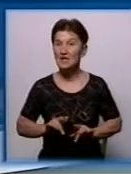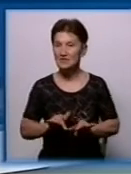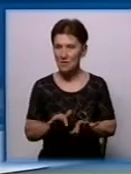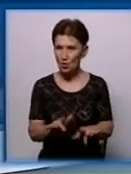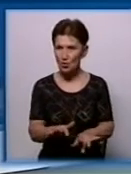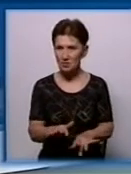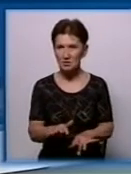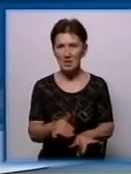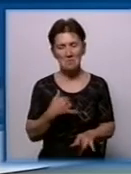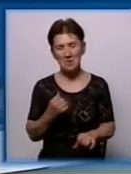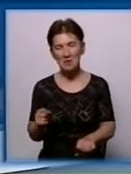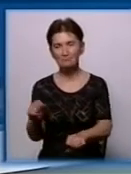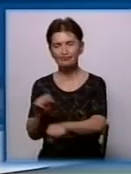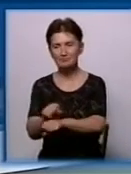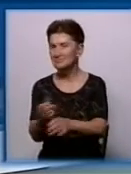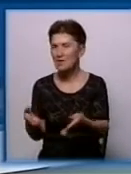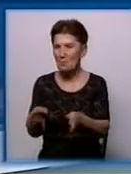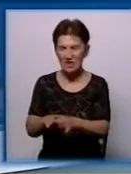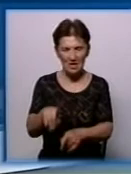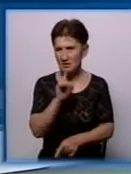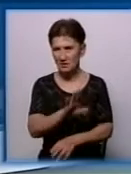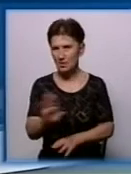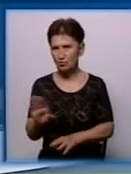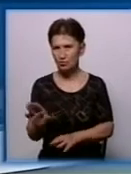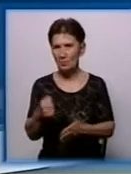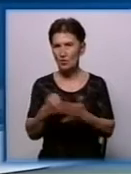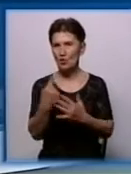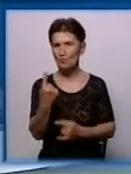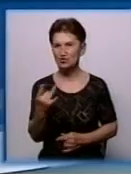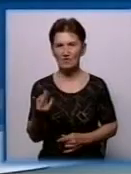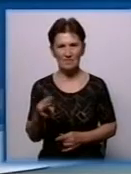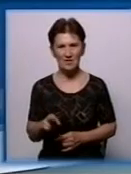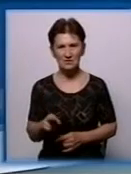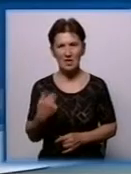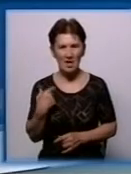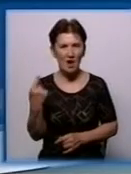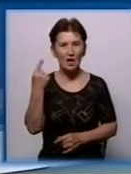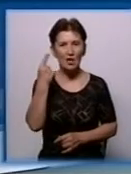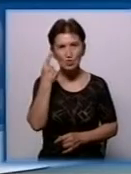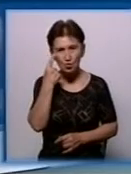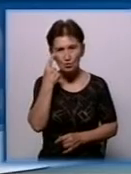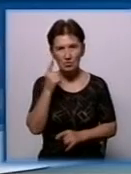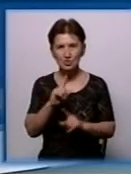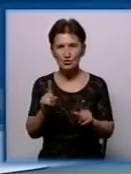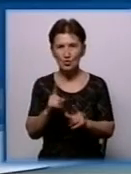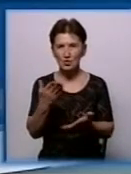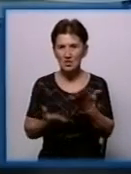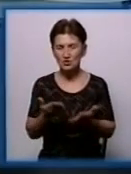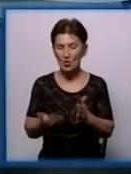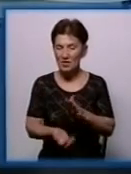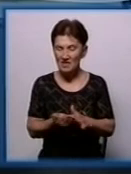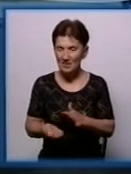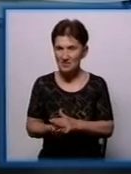не будемо припиняти діяльність. Ще є час, до 1 вересня, однозначно, я думаю, якщо не вистачить, будуть